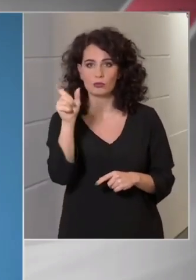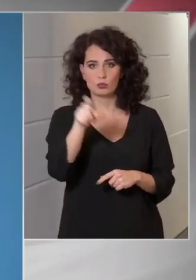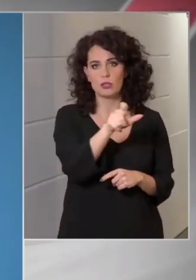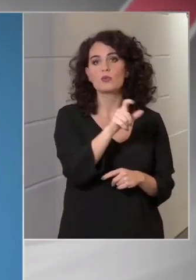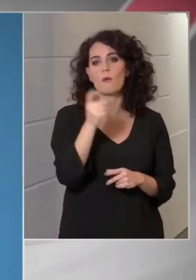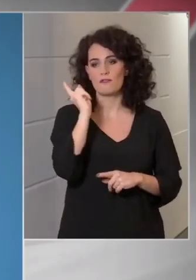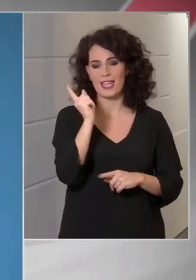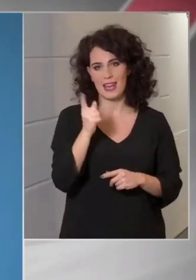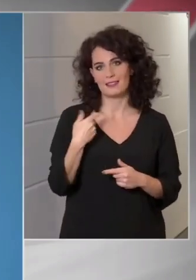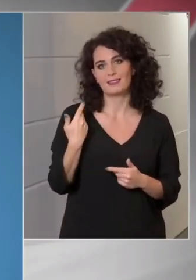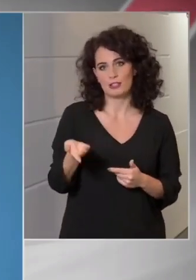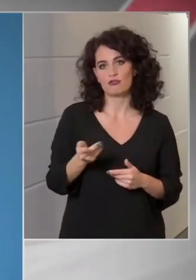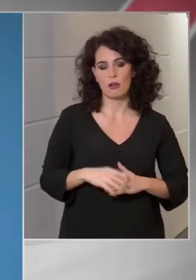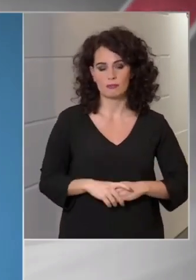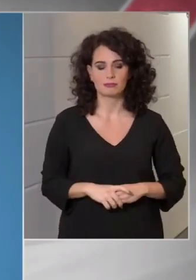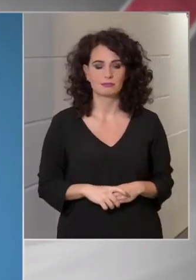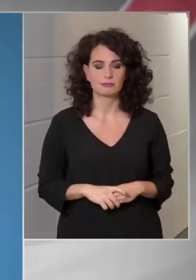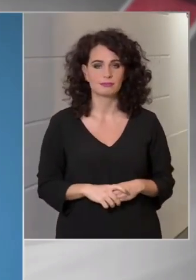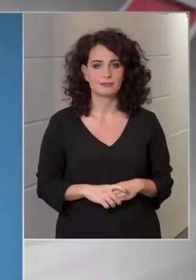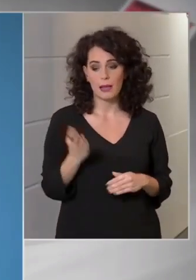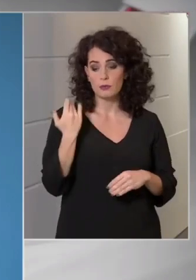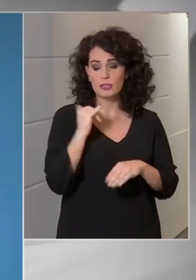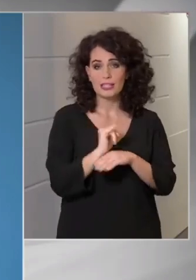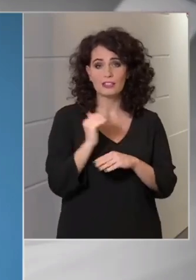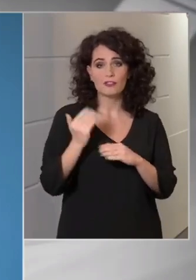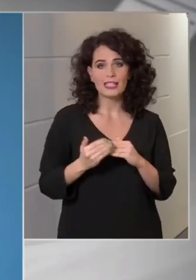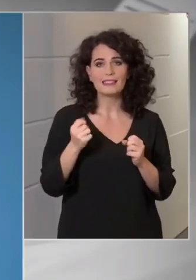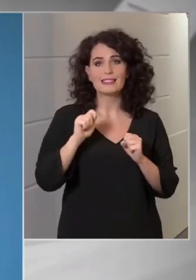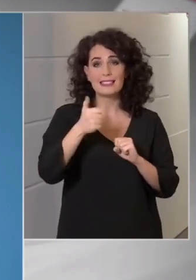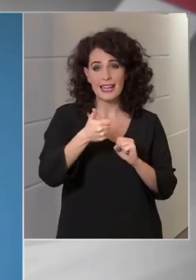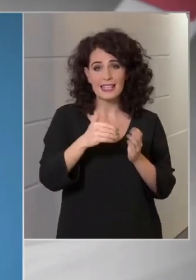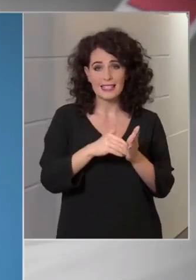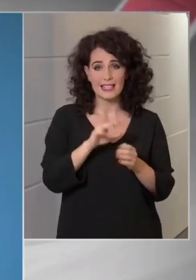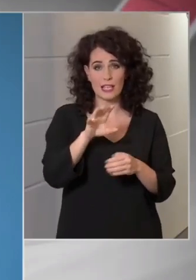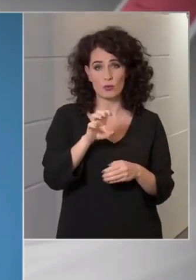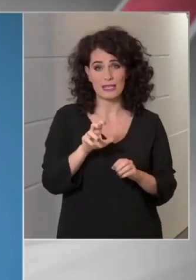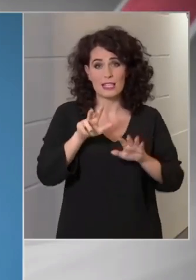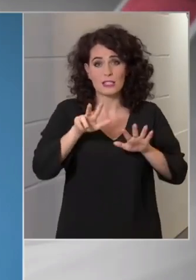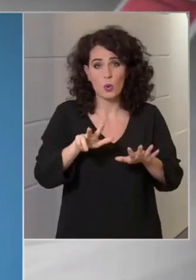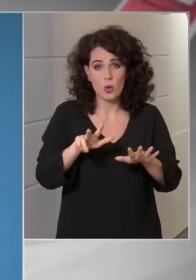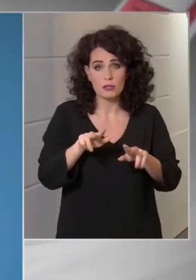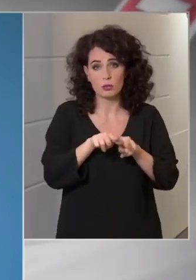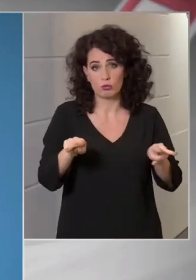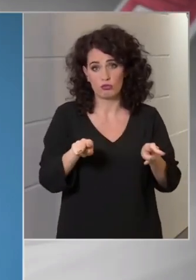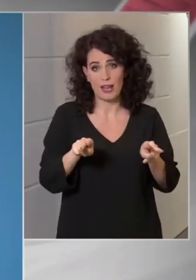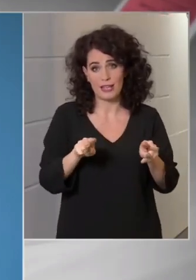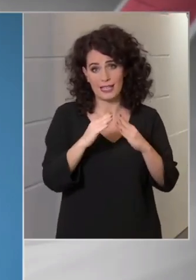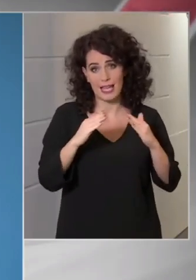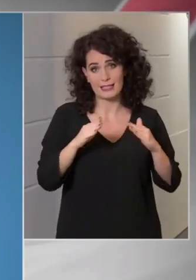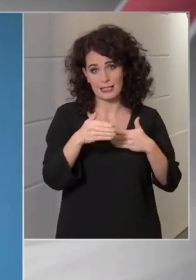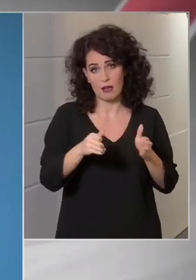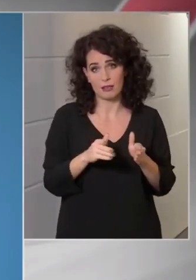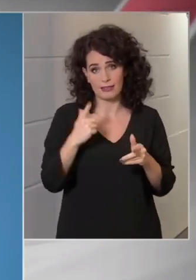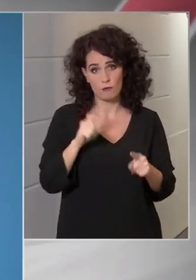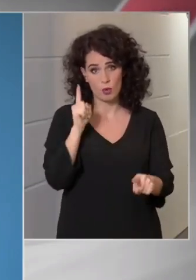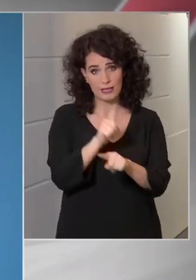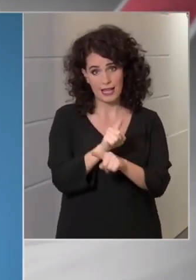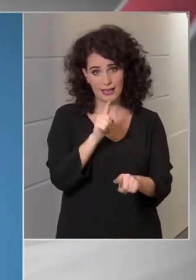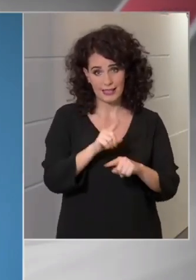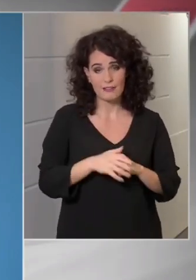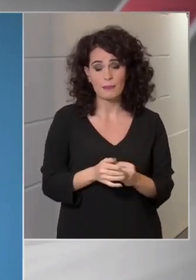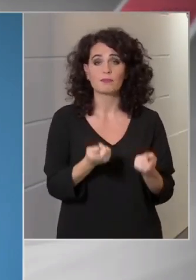Az elmúlt hétvégén 11508 hatósági házi karantént rendeltek el országszerte